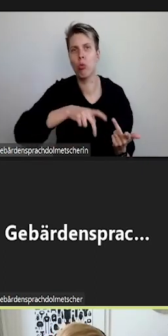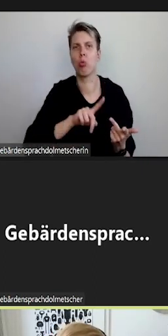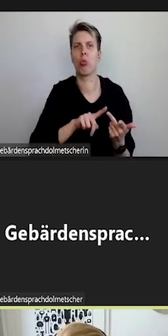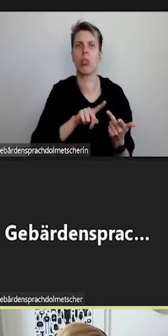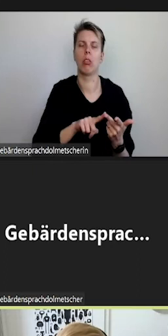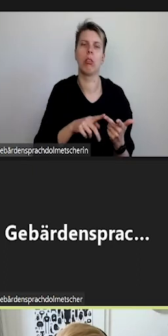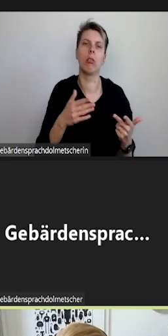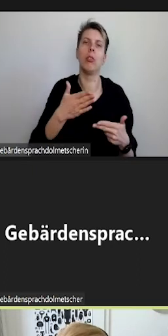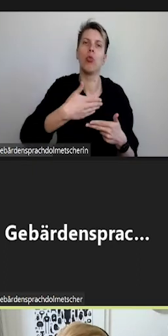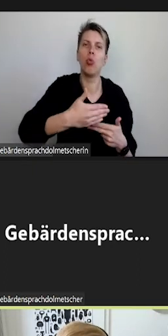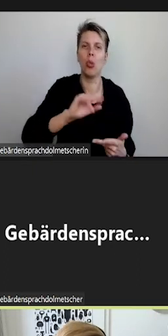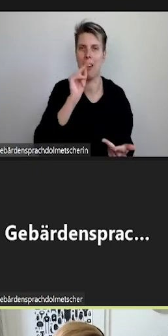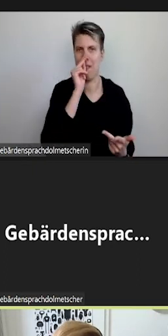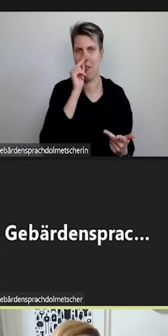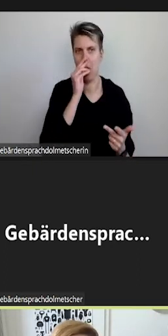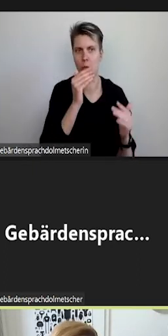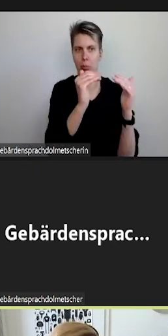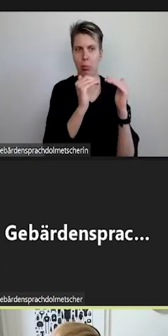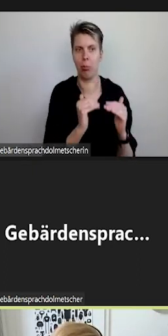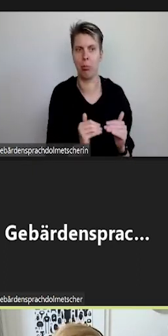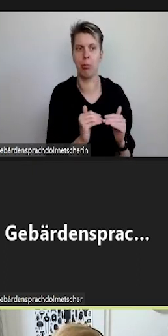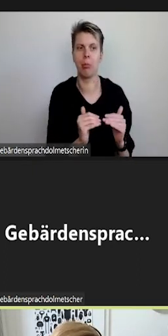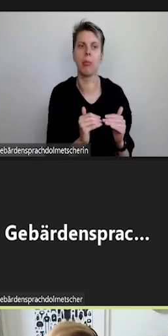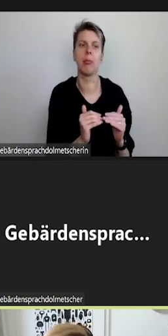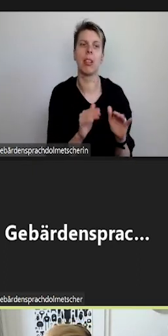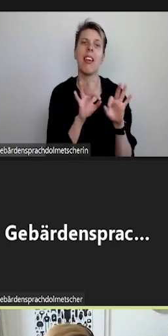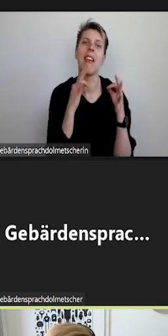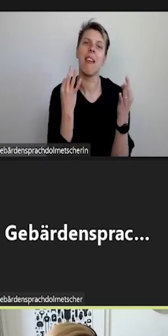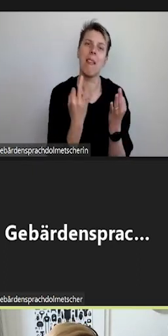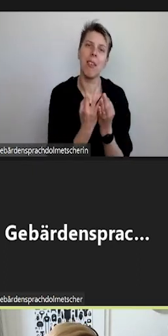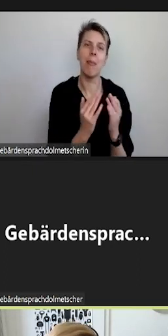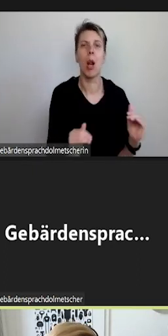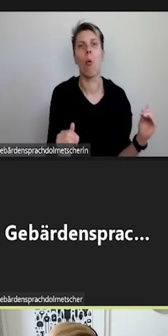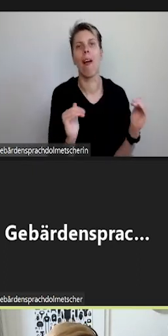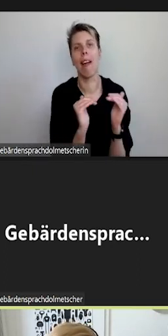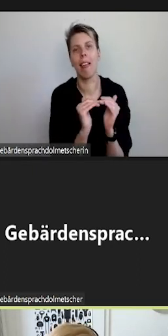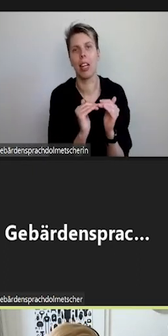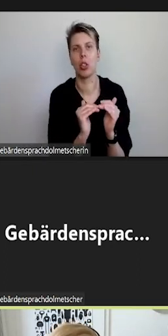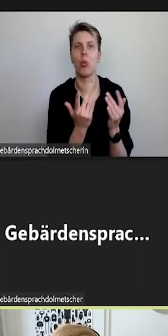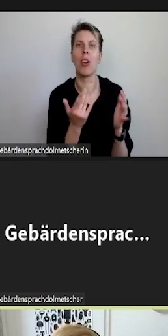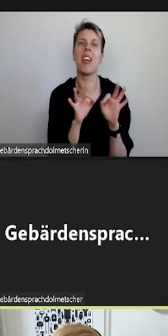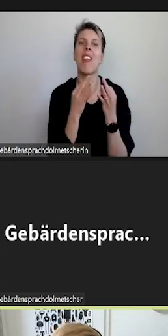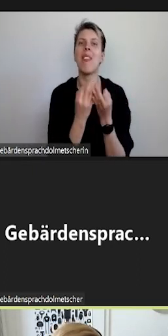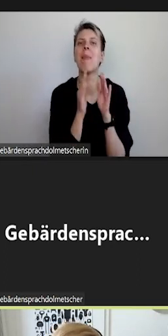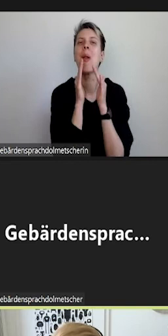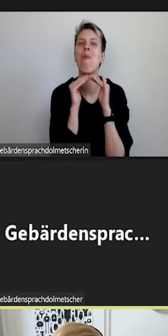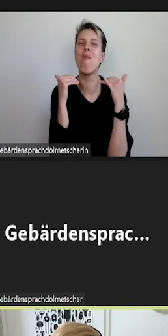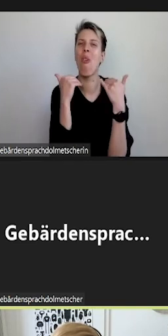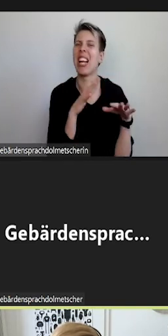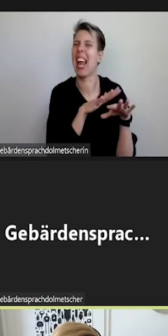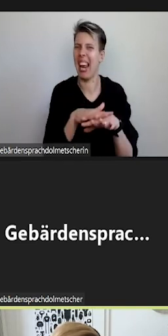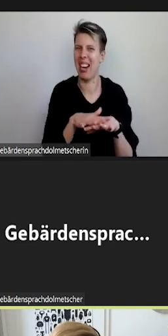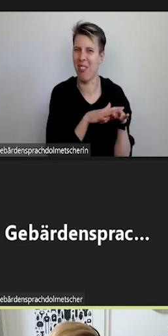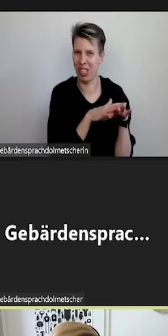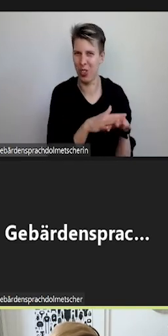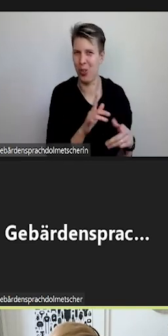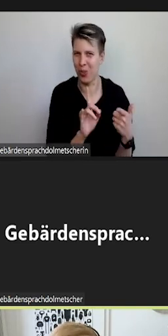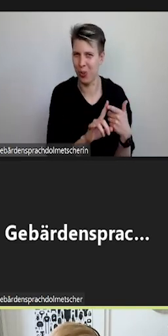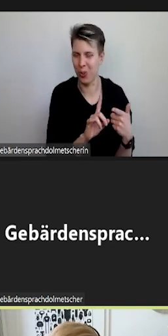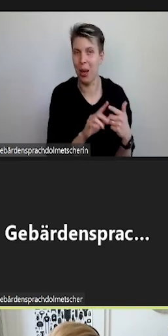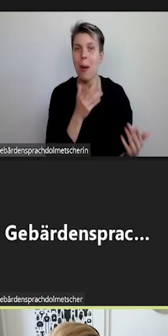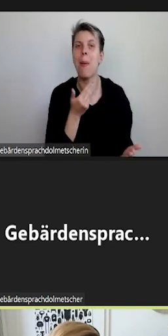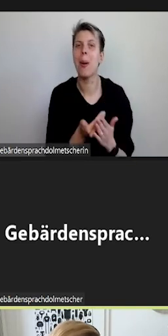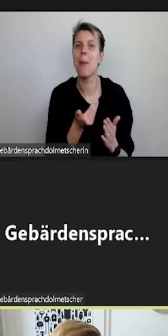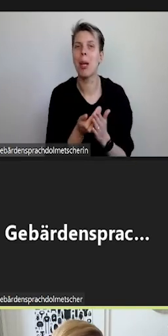In der Rubrik Gleichstellung, Diversität und Familie oder auch familienfreundliche Infrastruktur sind zum Beispiel